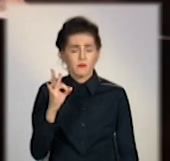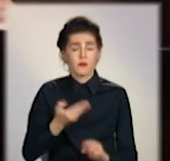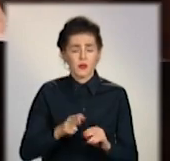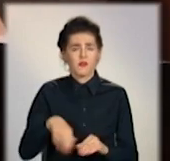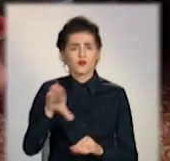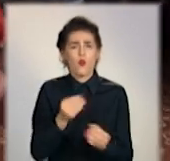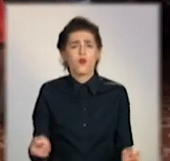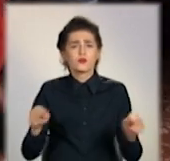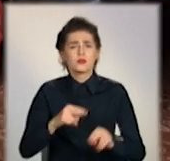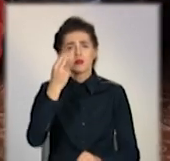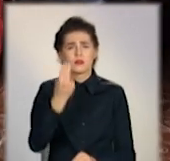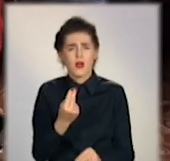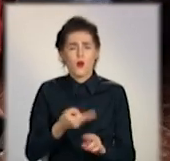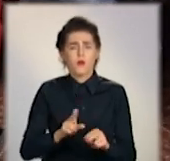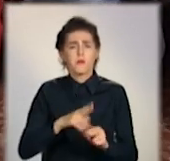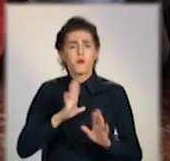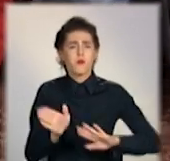що уціліло після пожежі.